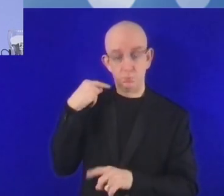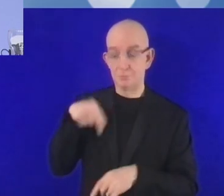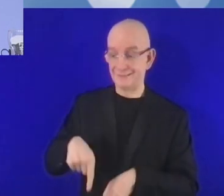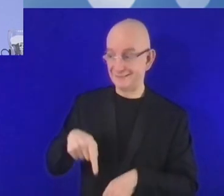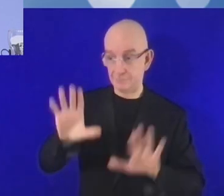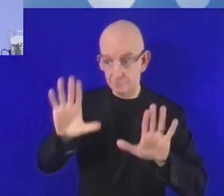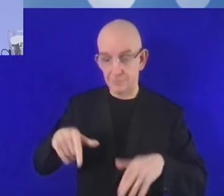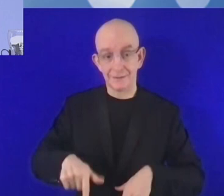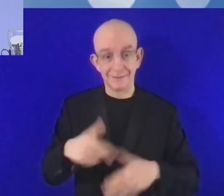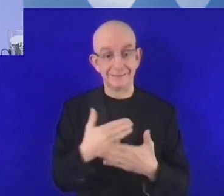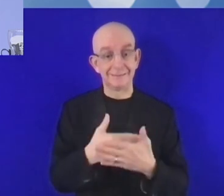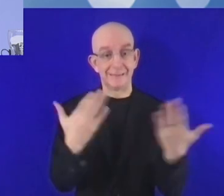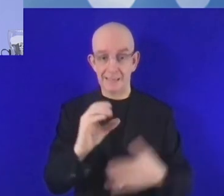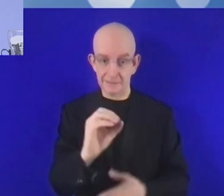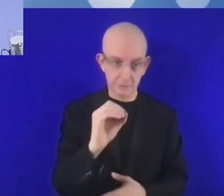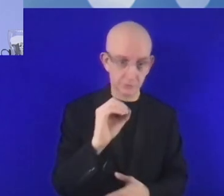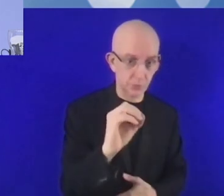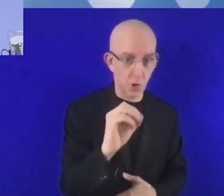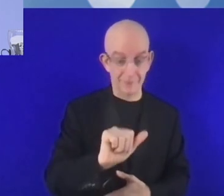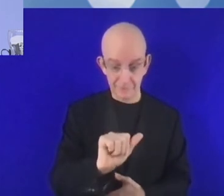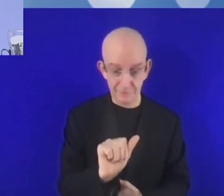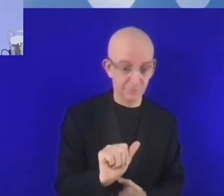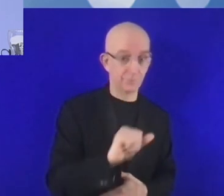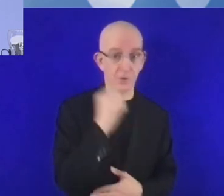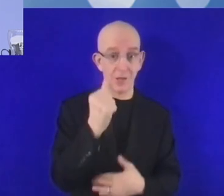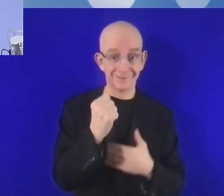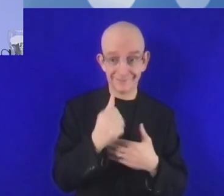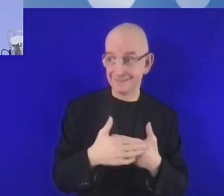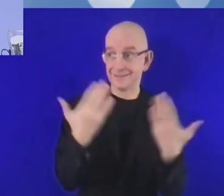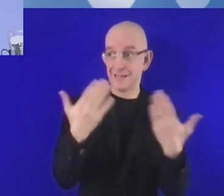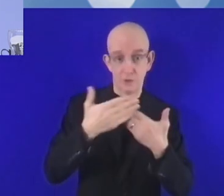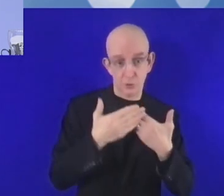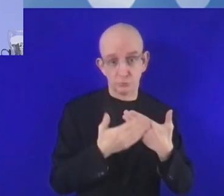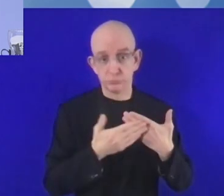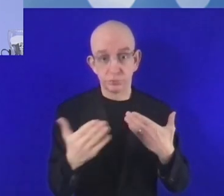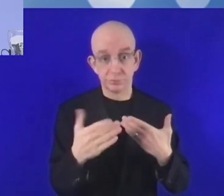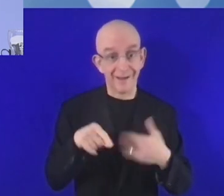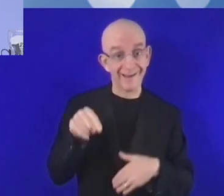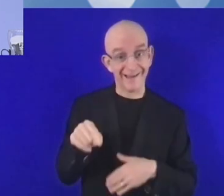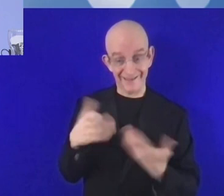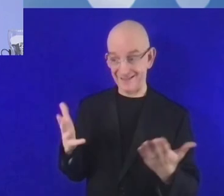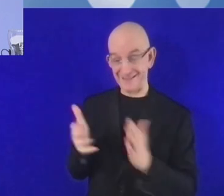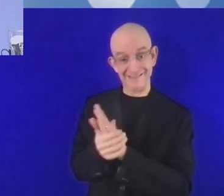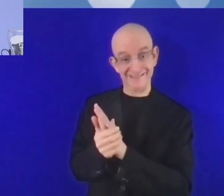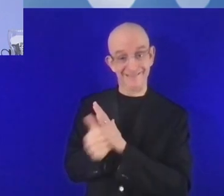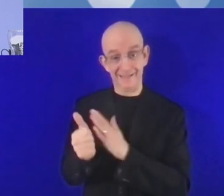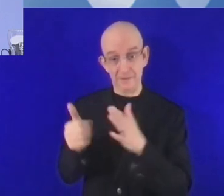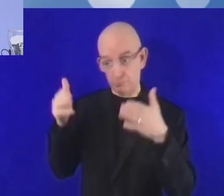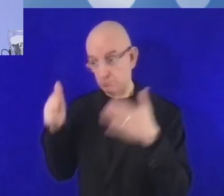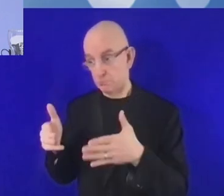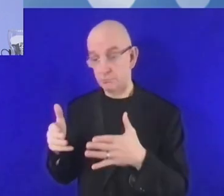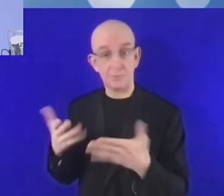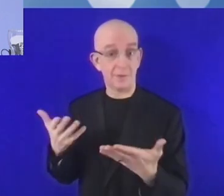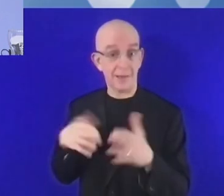آمال في إنشاء شركاتهم الصغيرة الخاصة ويستطيعون أن ينافسوا على السوق.